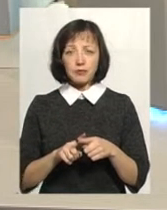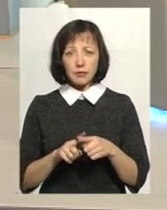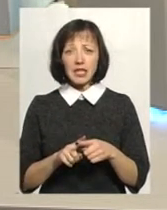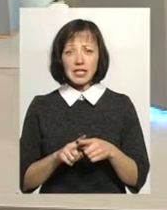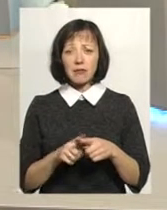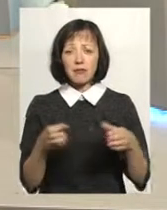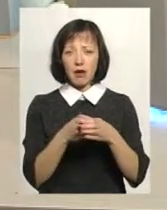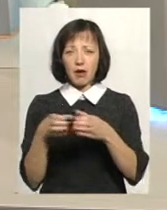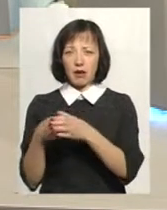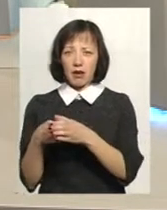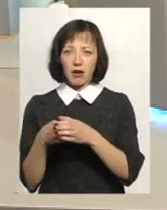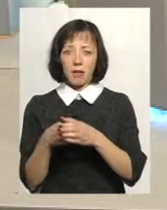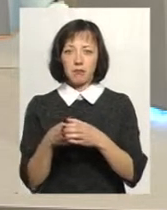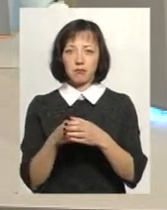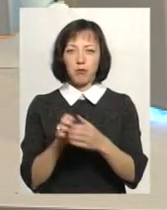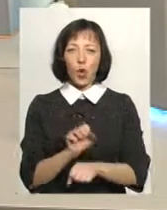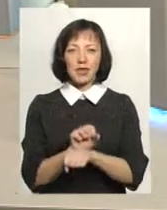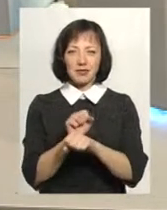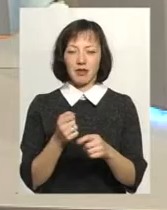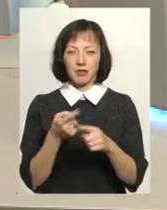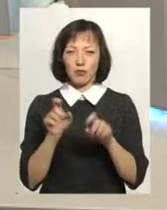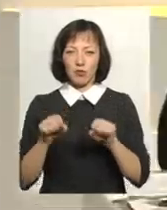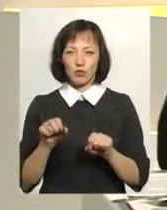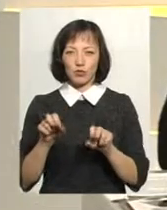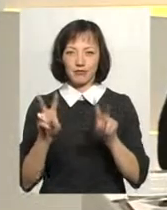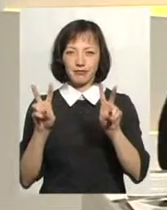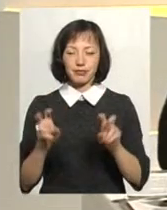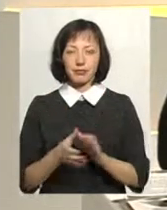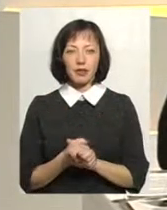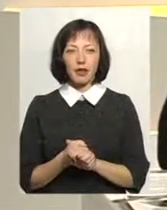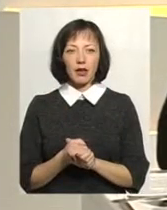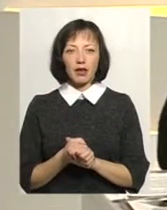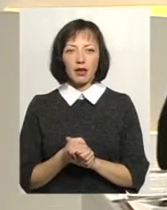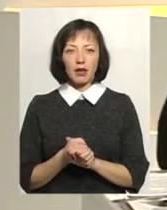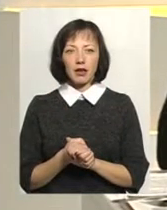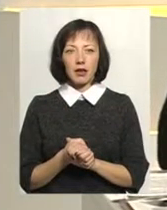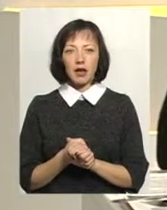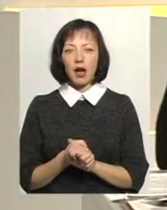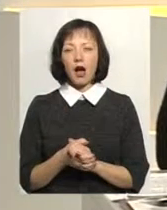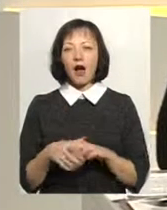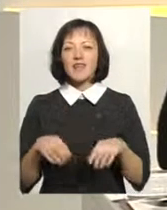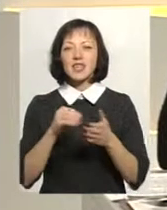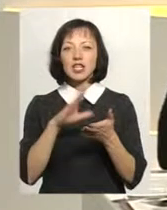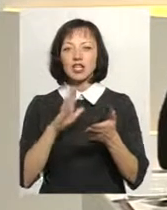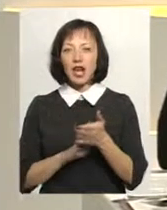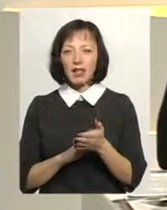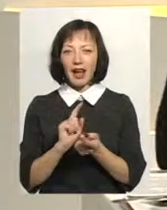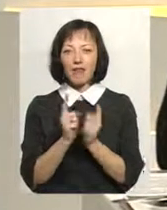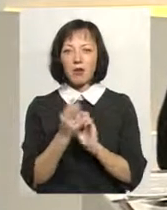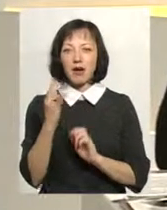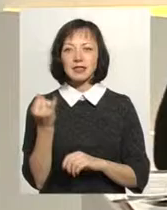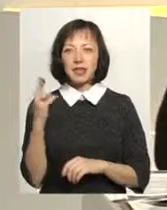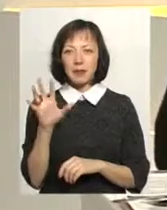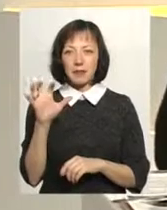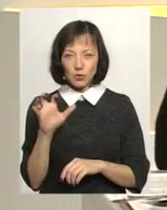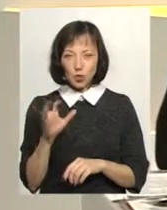важливо. Тому відзначати сьогодні таку, як кажуть, реформацію 500, хай вона йде із Старого світу,